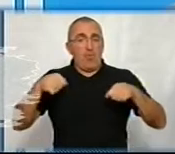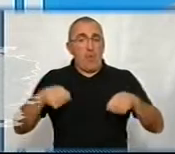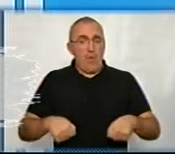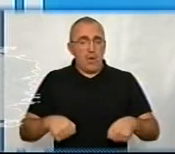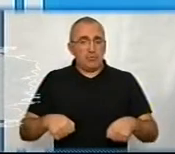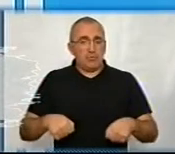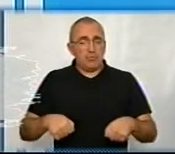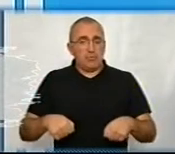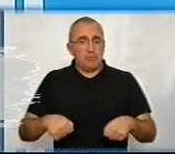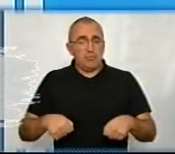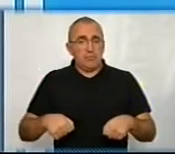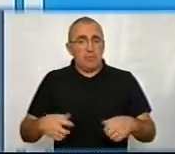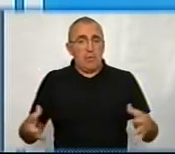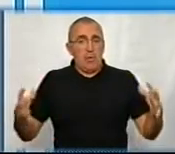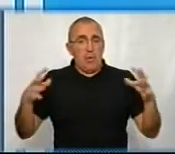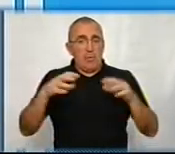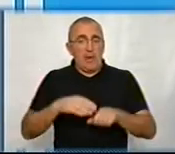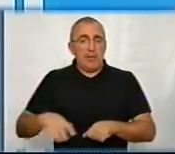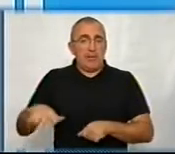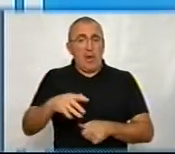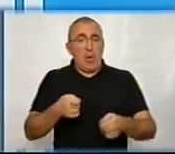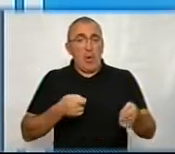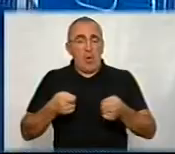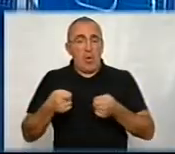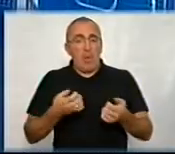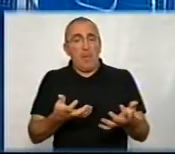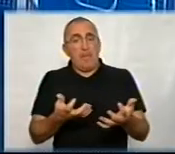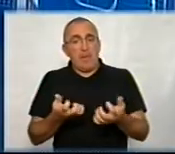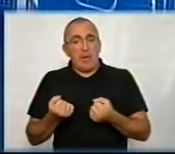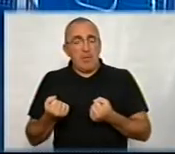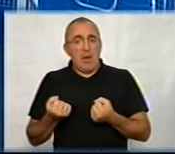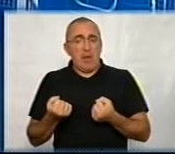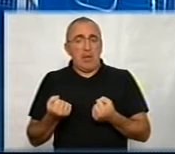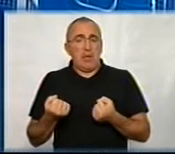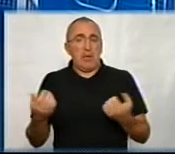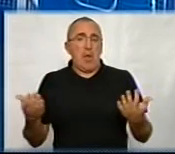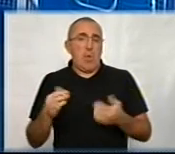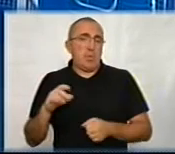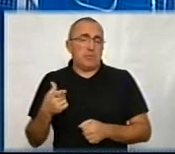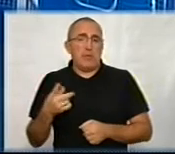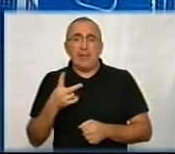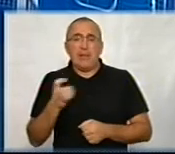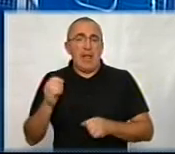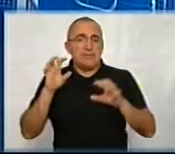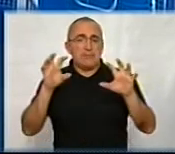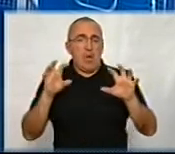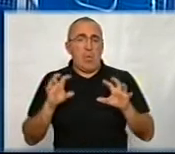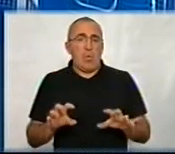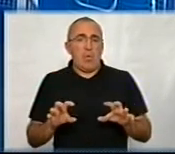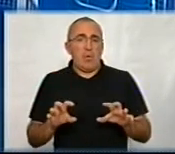об'єднані територіальні громади не понаприймали якоїсь незаконних